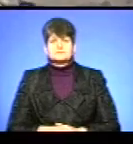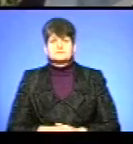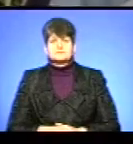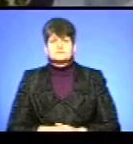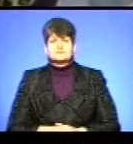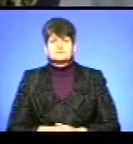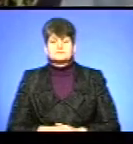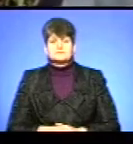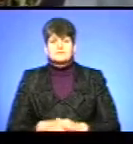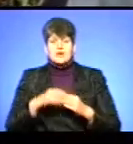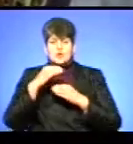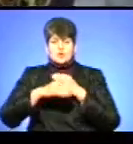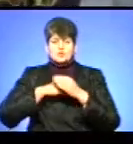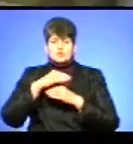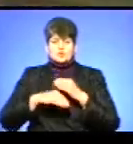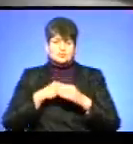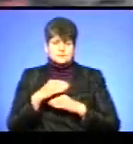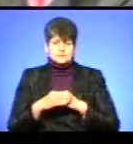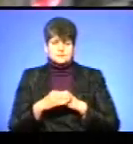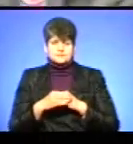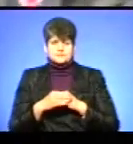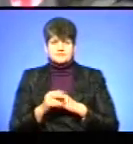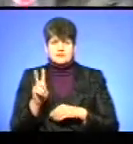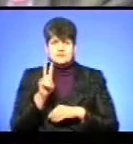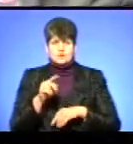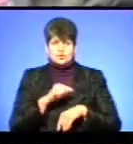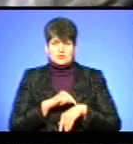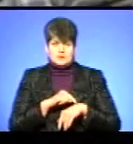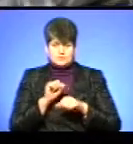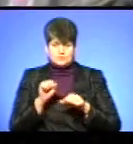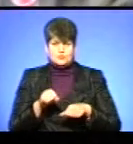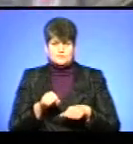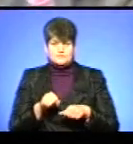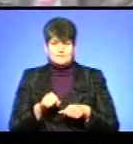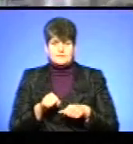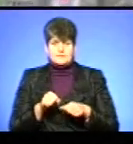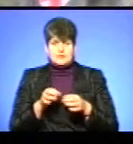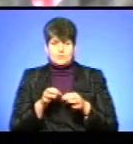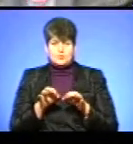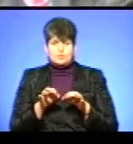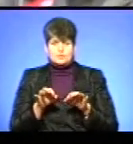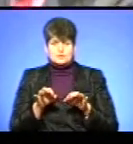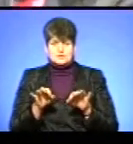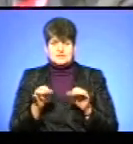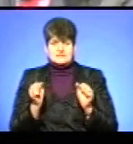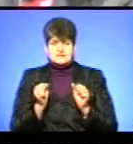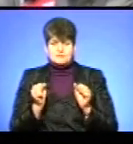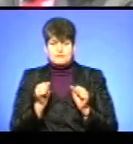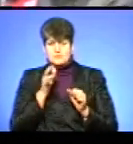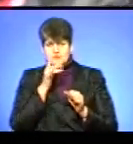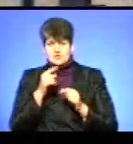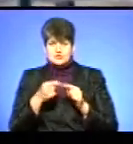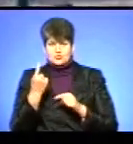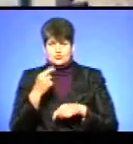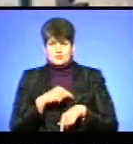Джгут накладається на дві години, попускається у зимовий період через годину